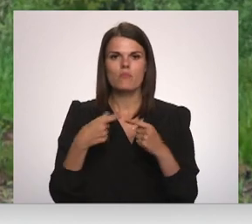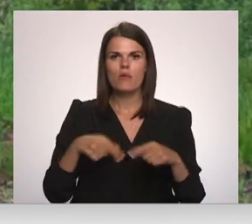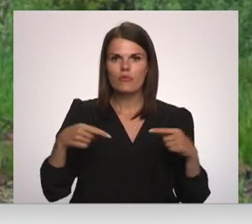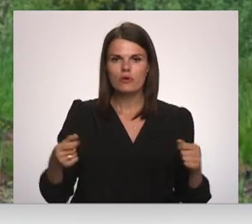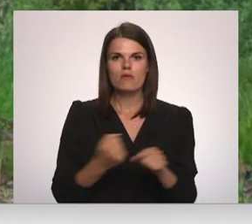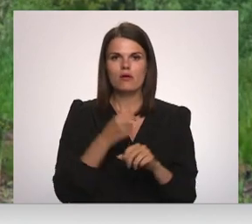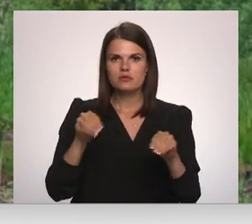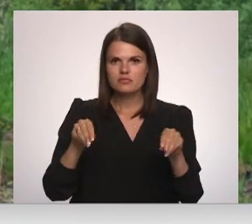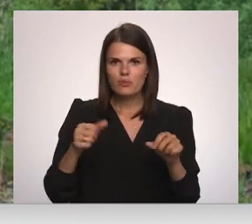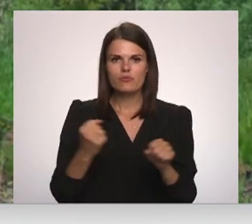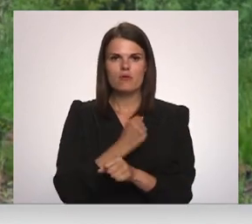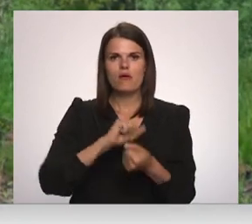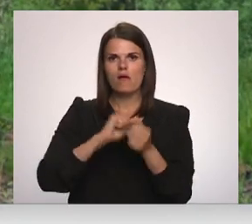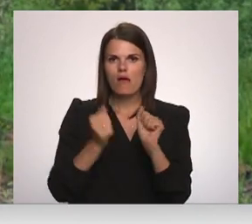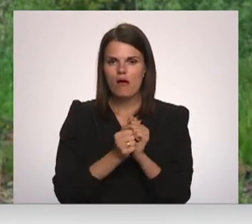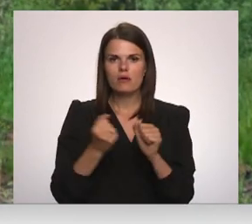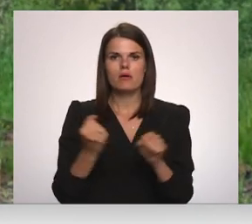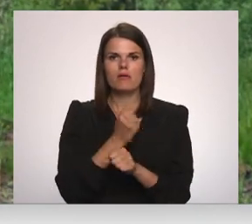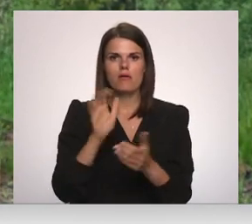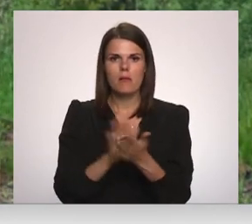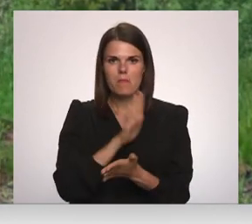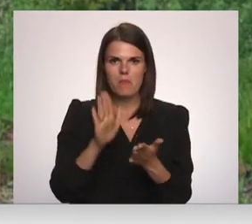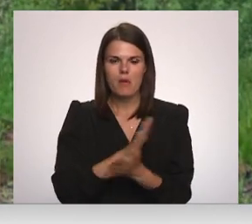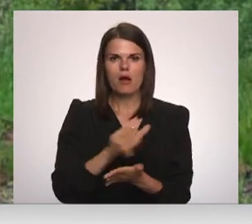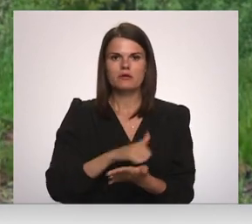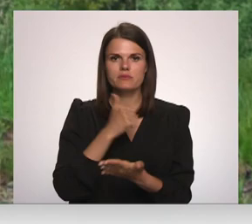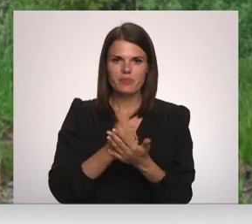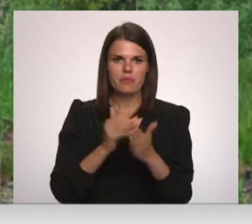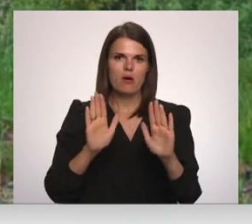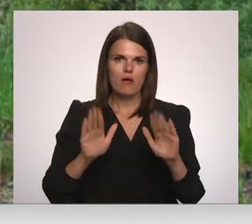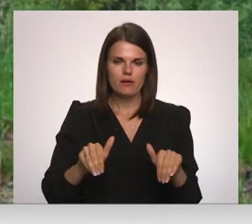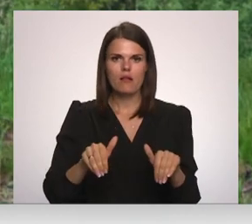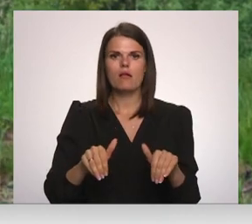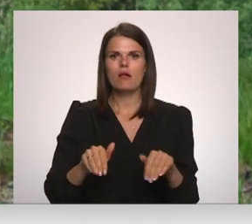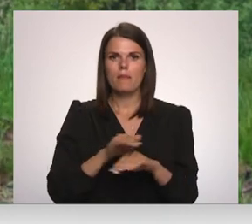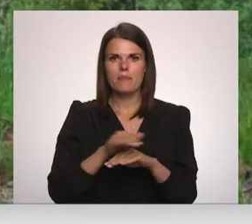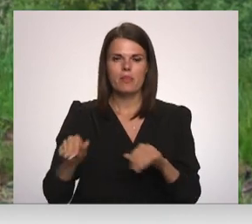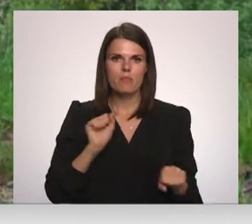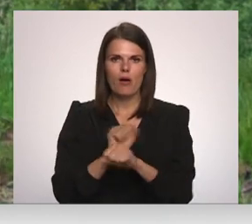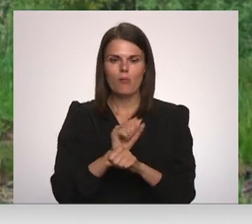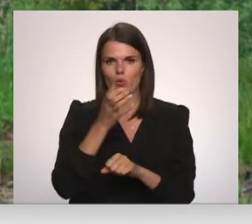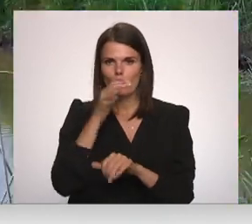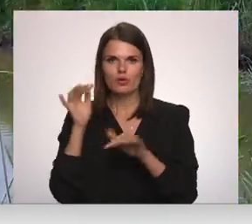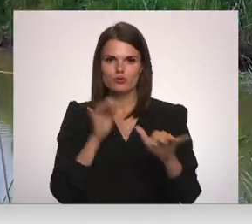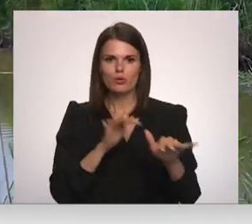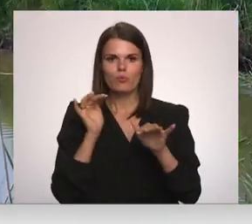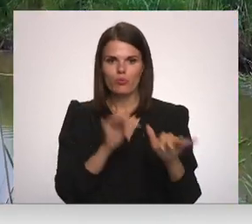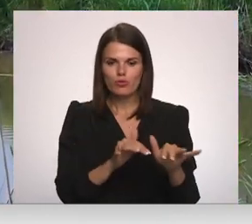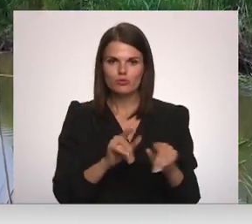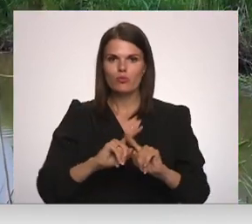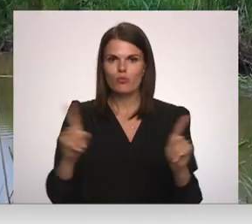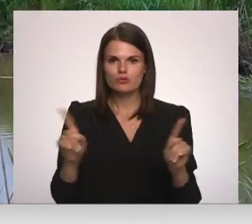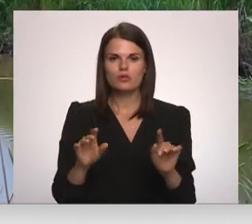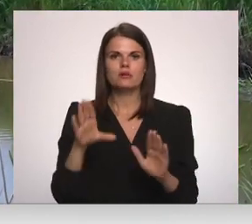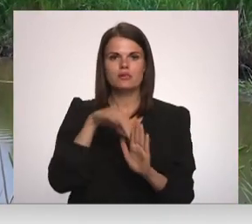gan smildes, gan akmeņi, gan māls. Māls primāri, laikam, lai pilnība apturētu šo ūdens plūsmu. Uzreiz